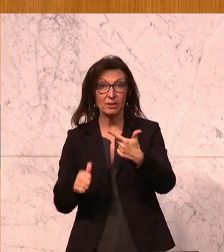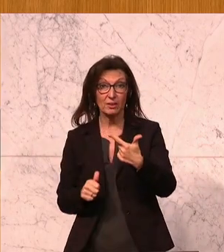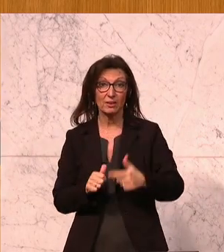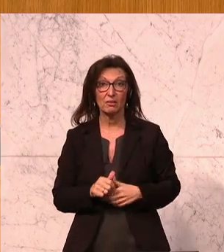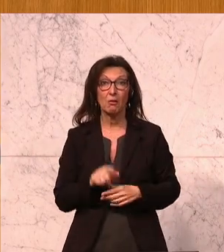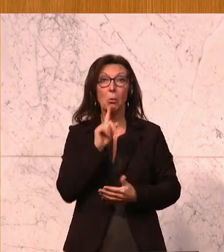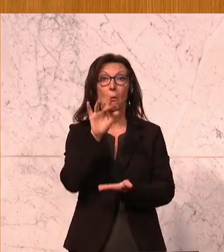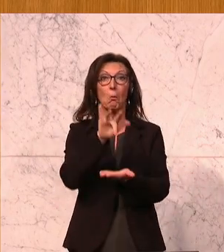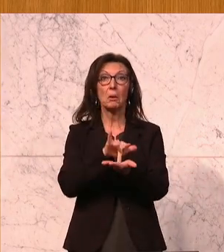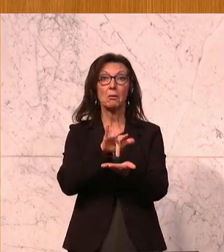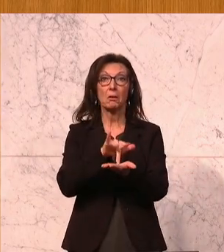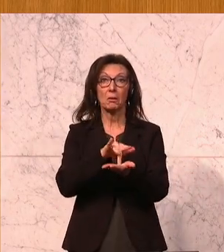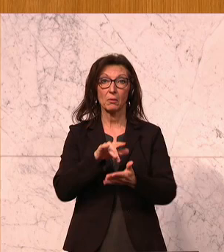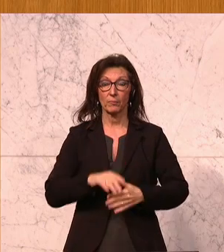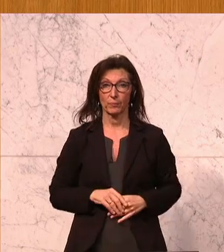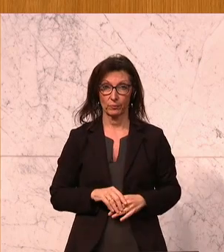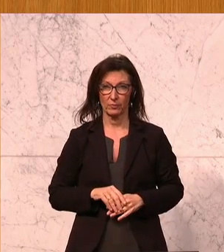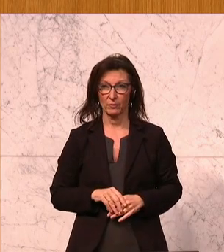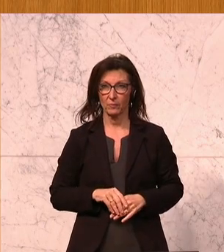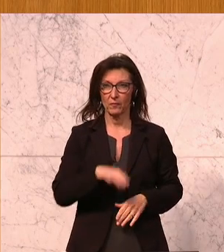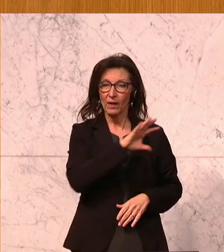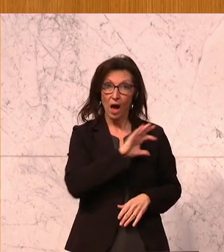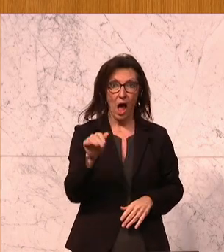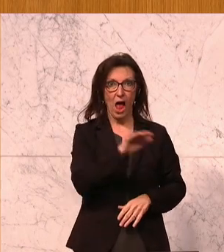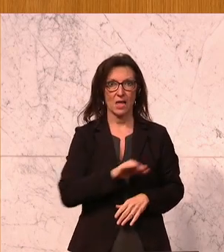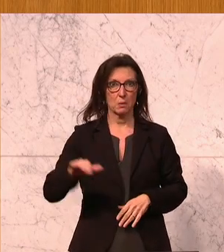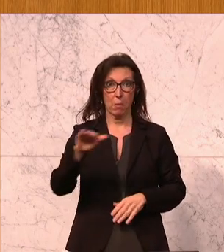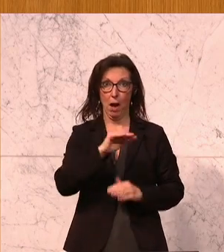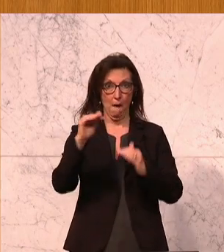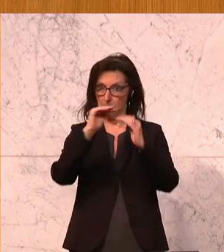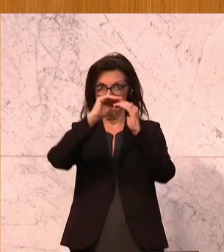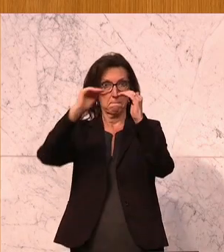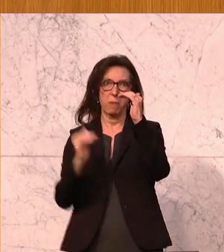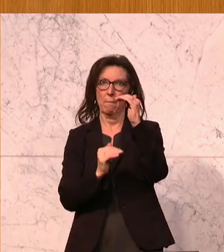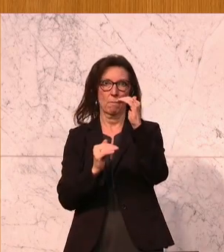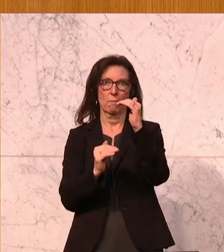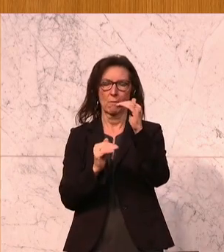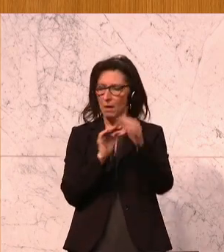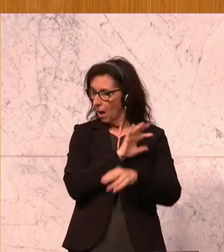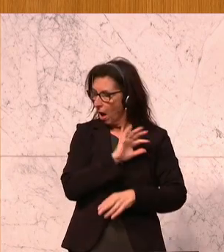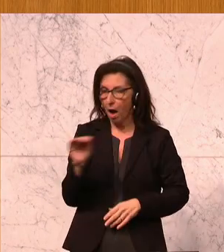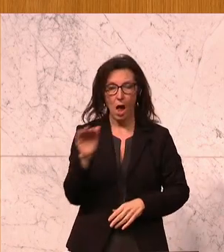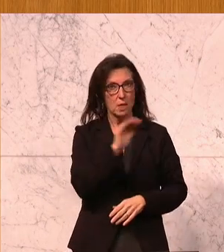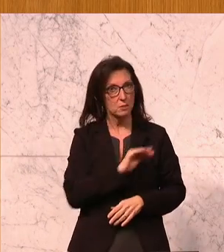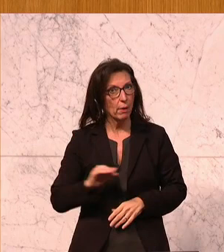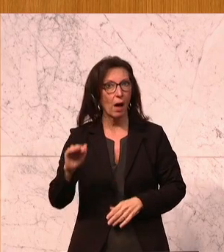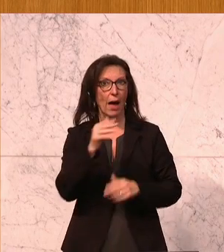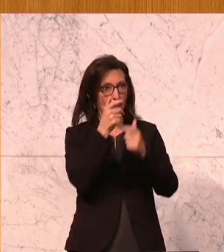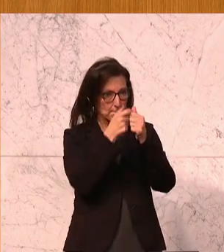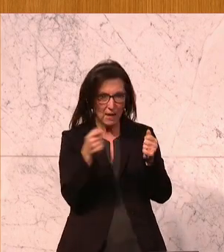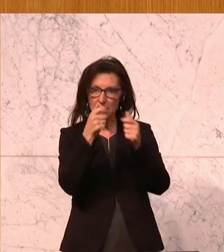das Mittelmaß. In allen Kategorien sacken wir ab. Also wir werden in allen gemessenen Kategorien